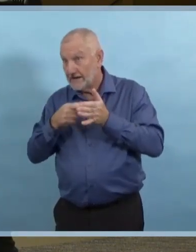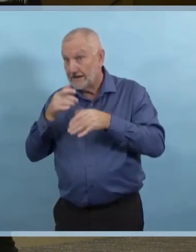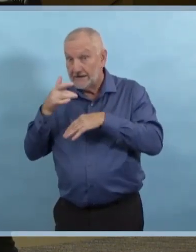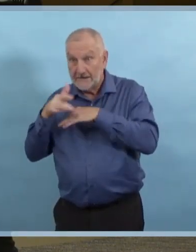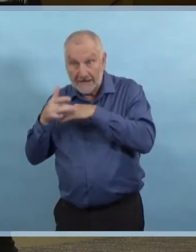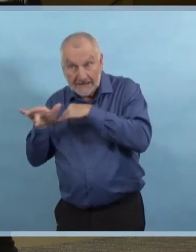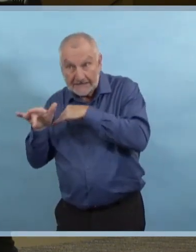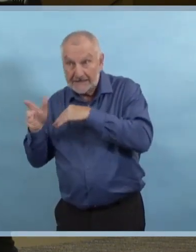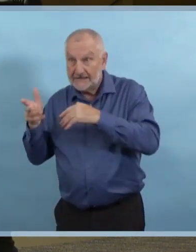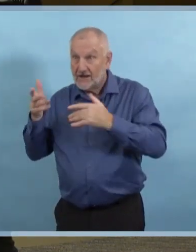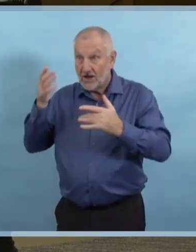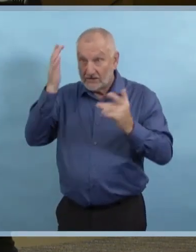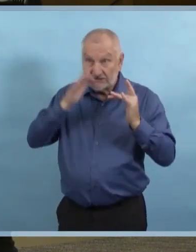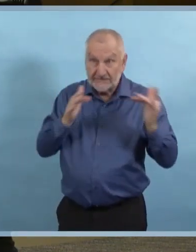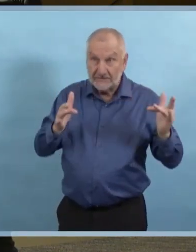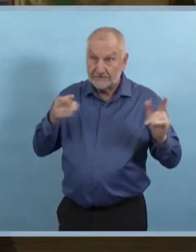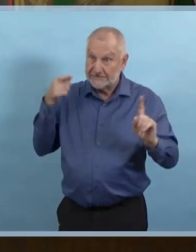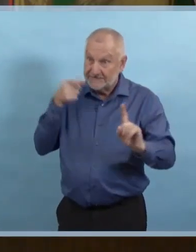peux répondre.